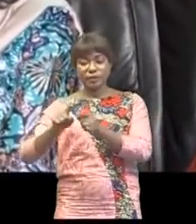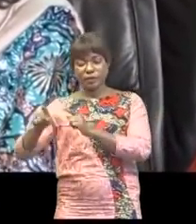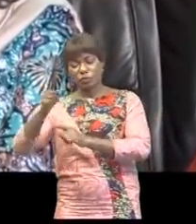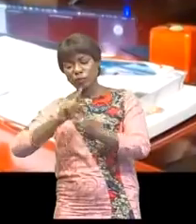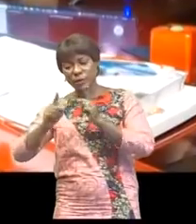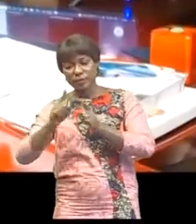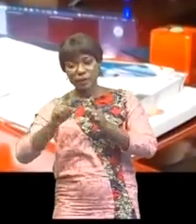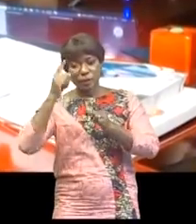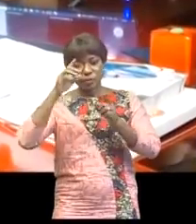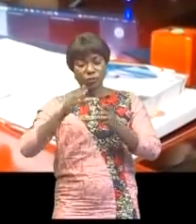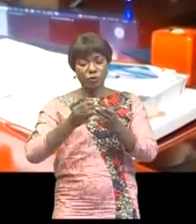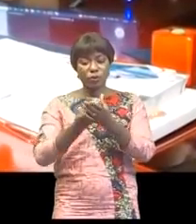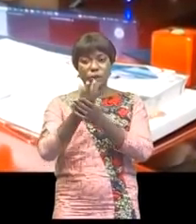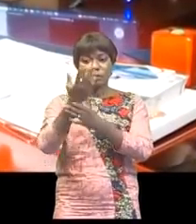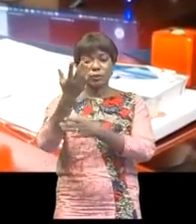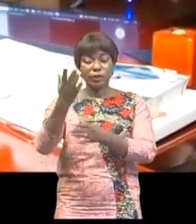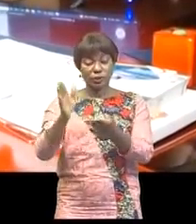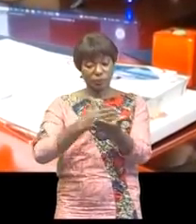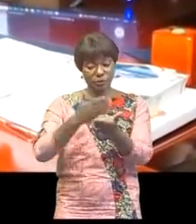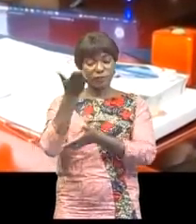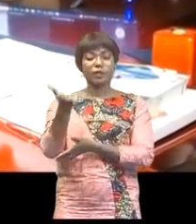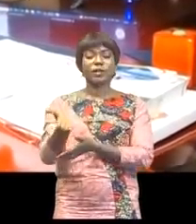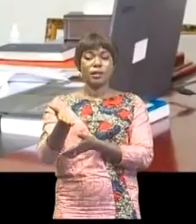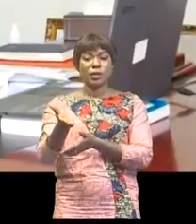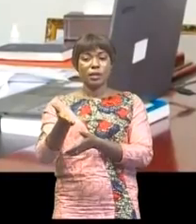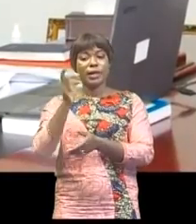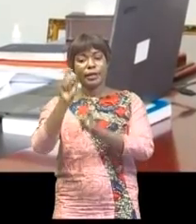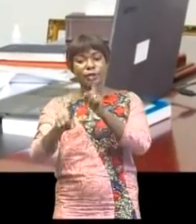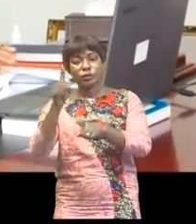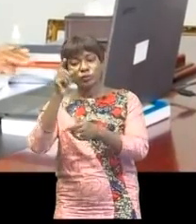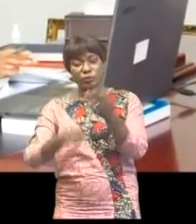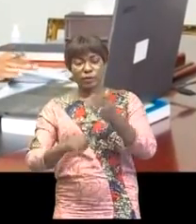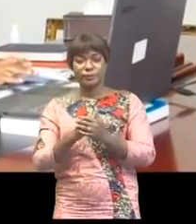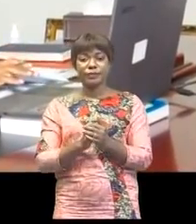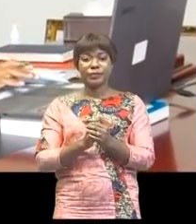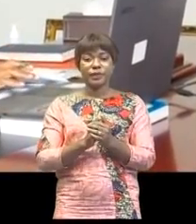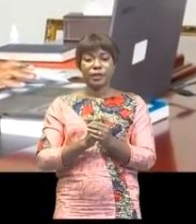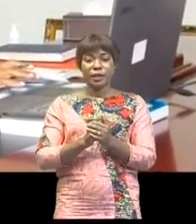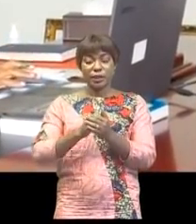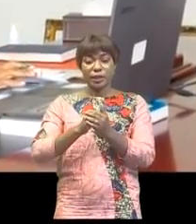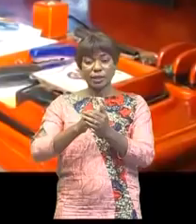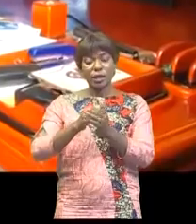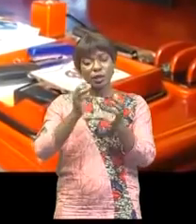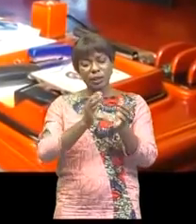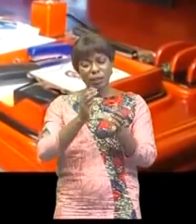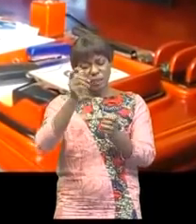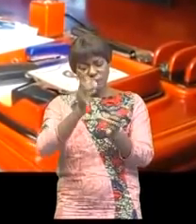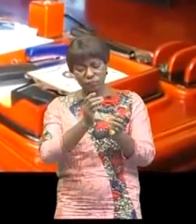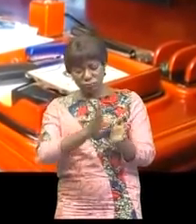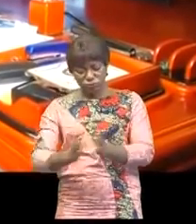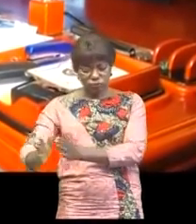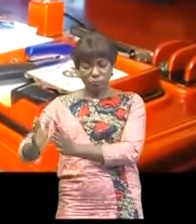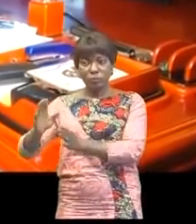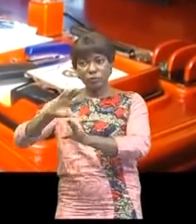parvenir à la production de l'annuaire. Il sera question notamment d'établir pour chaque ressource naturelle